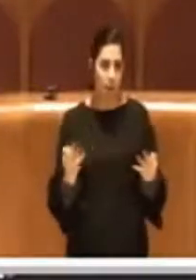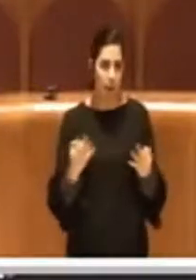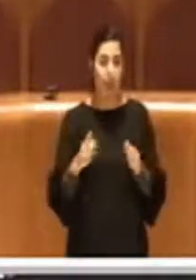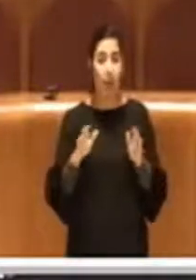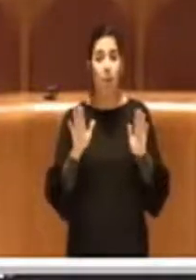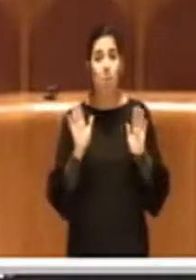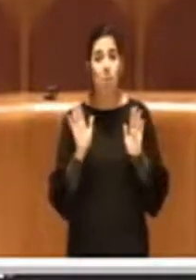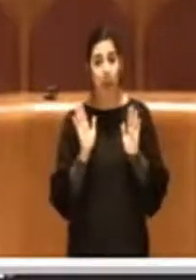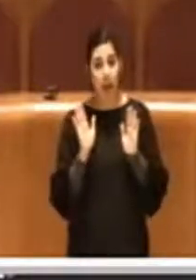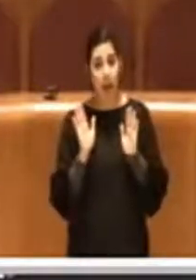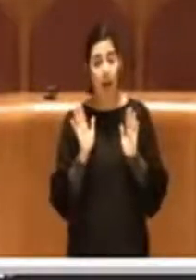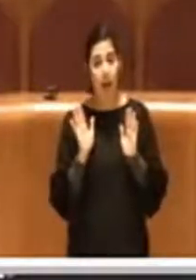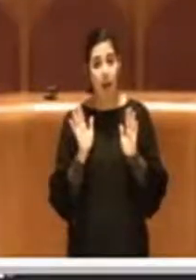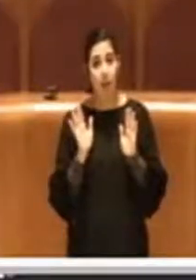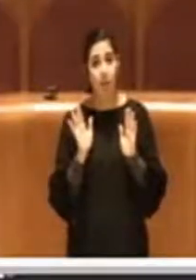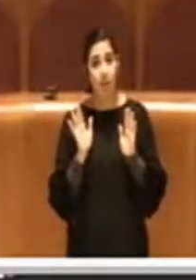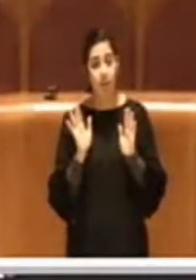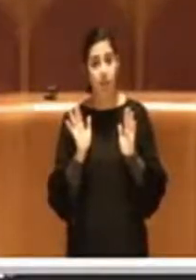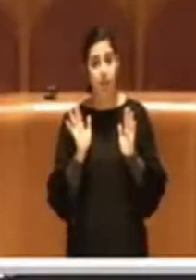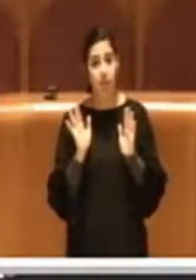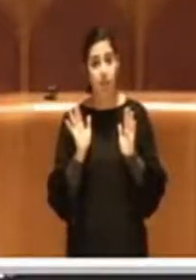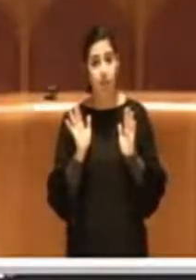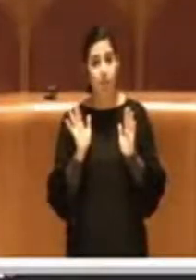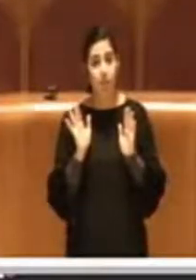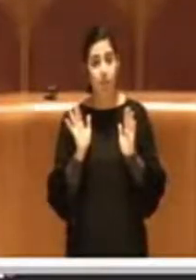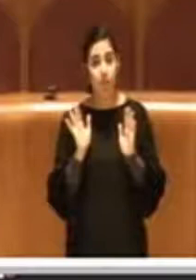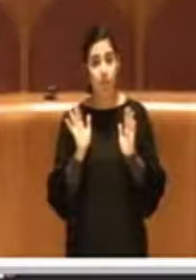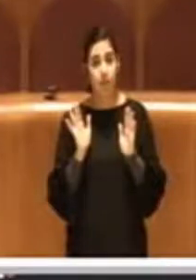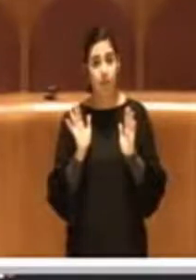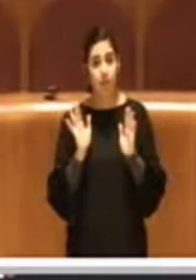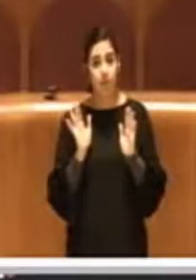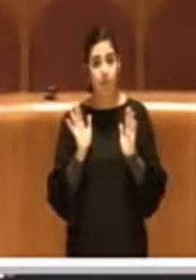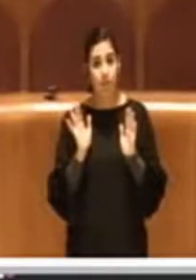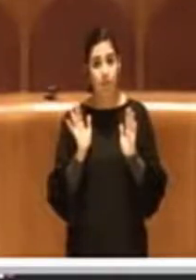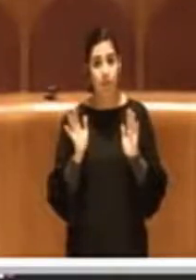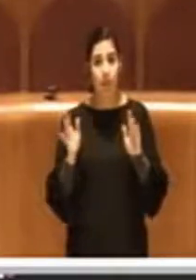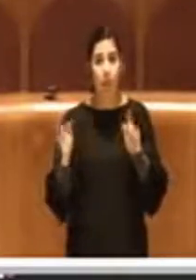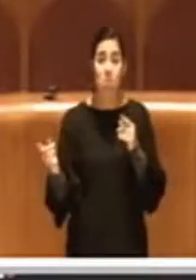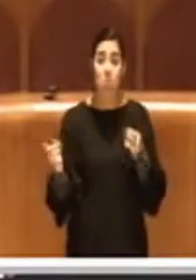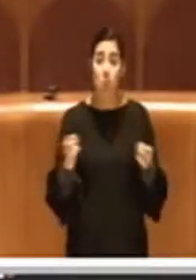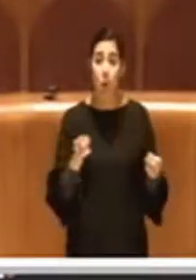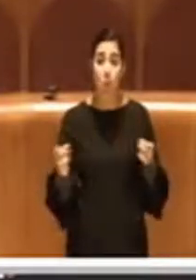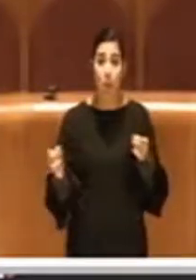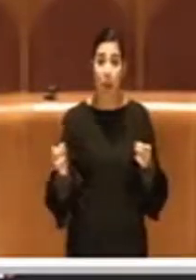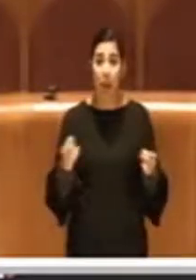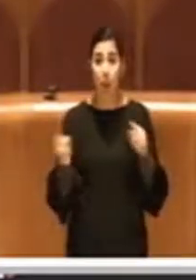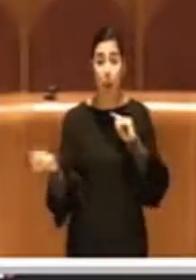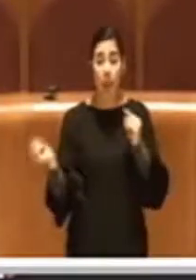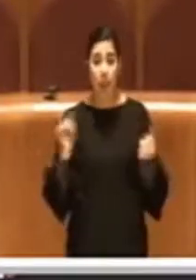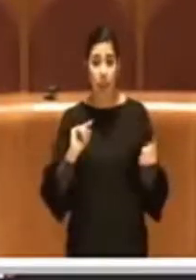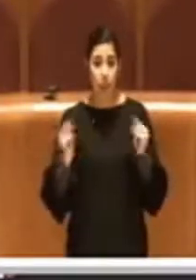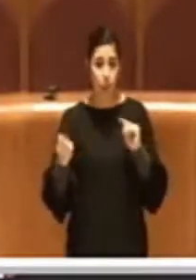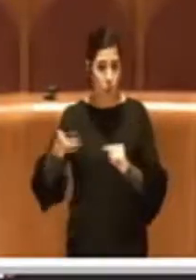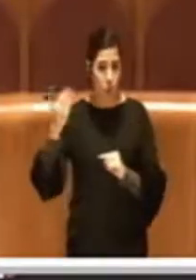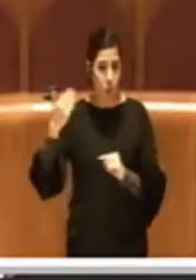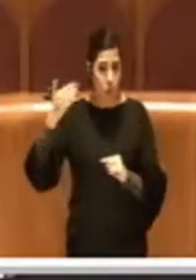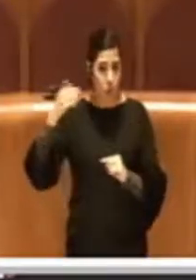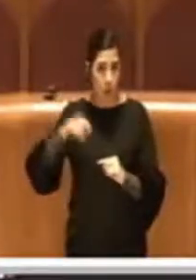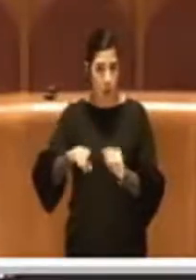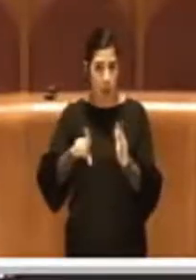ci sarà stata la discussione su questa legge